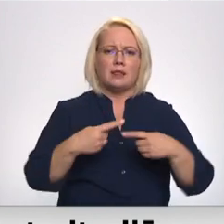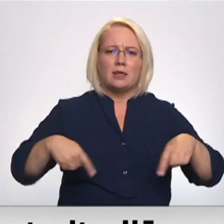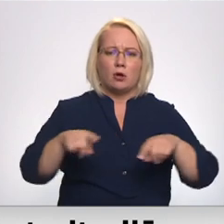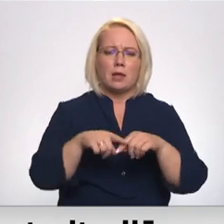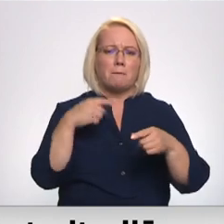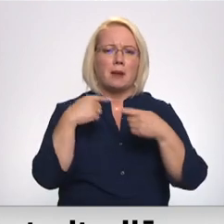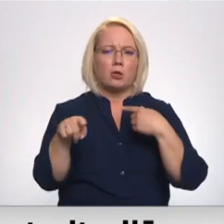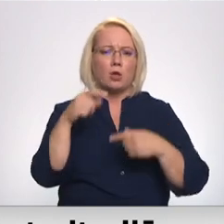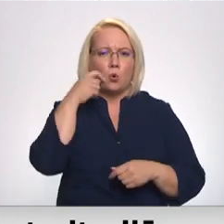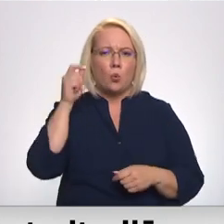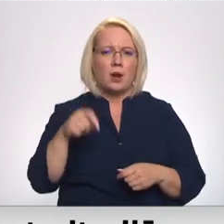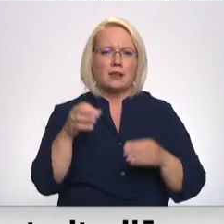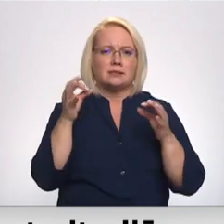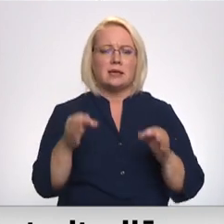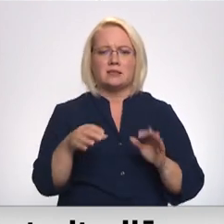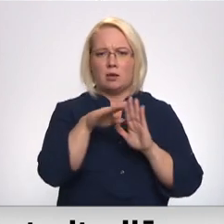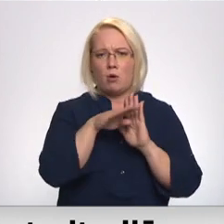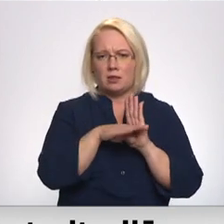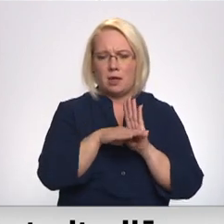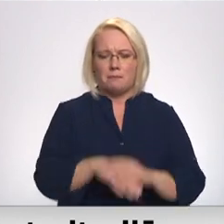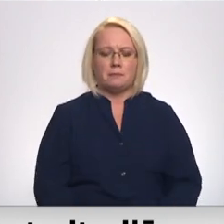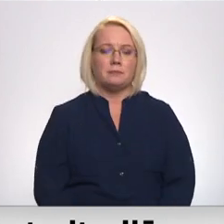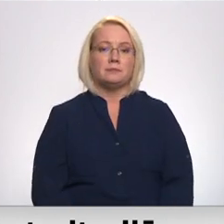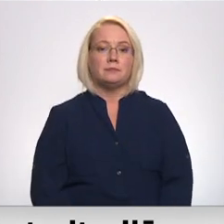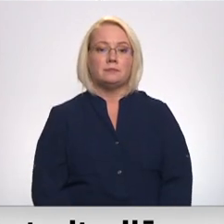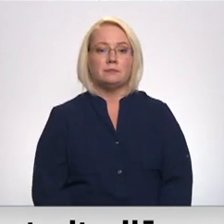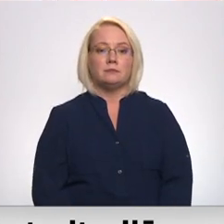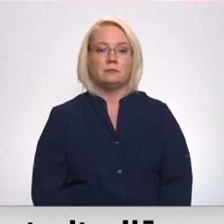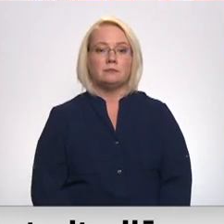ir preturnā ar Ukrainas tiesībāktiem. Turpinamā dar līdzīti.